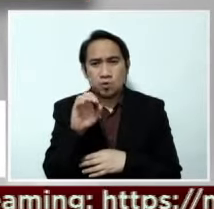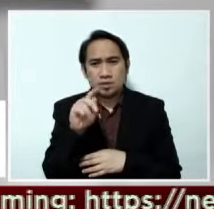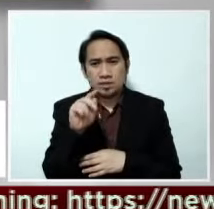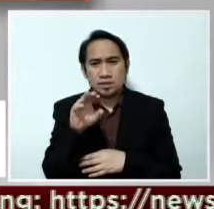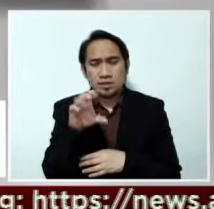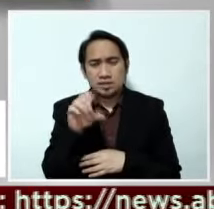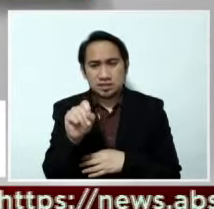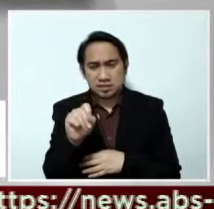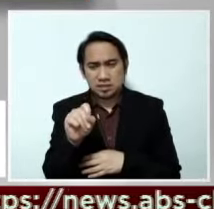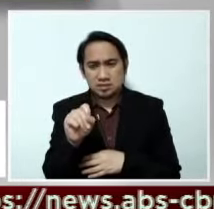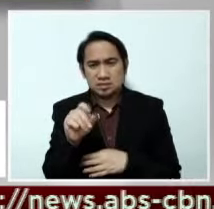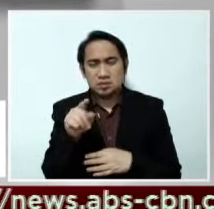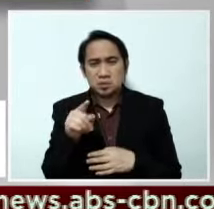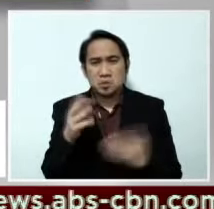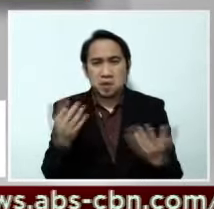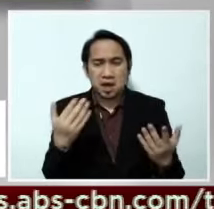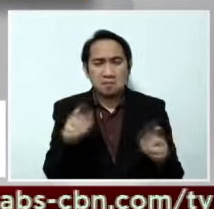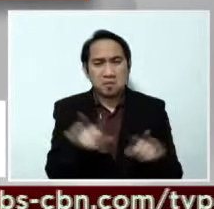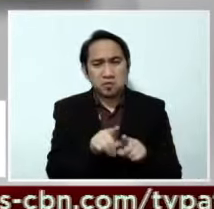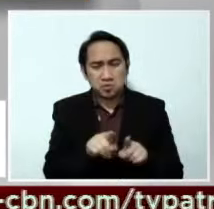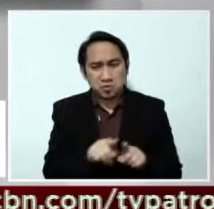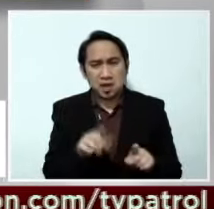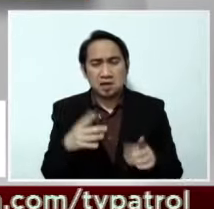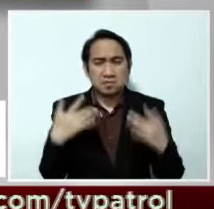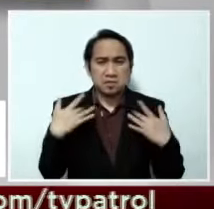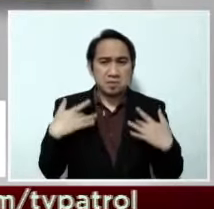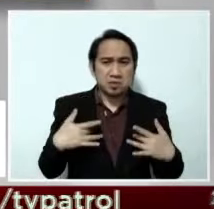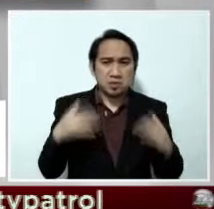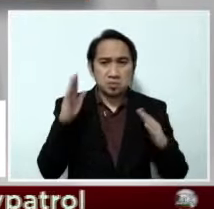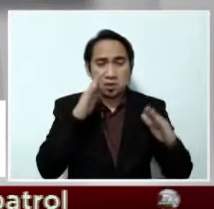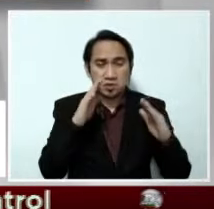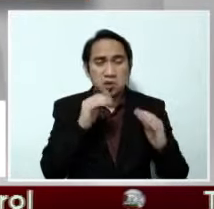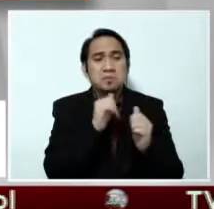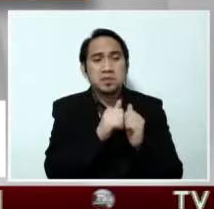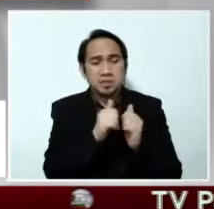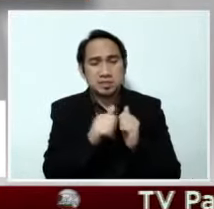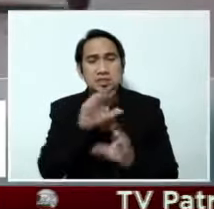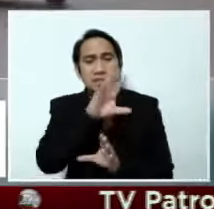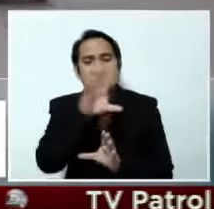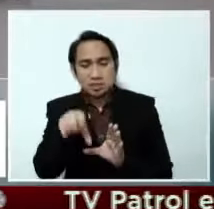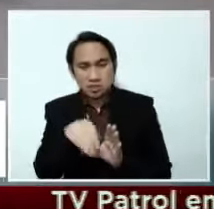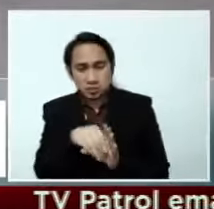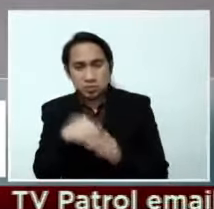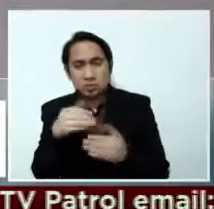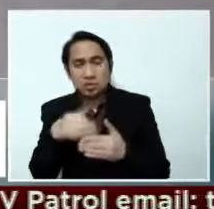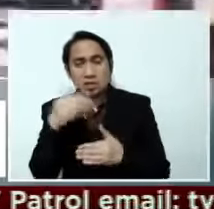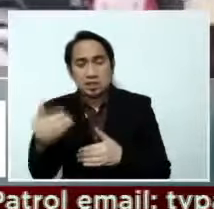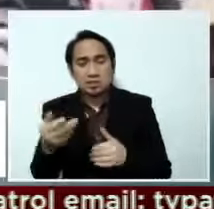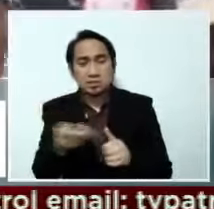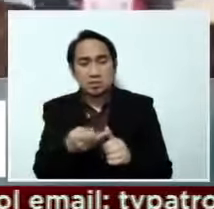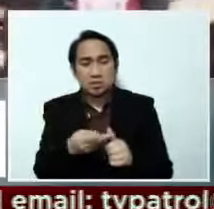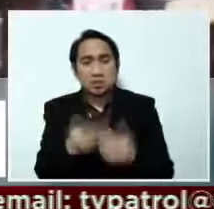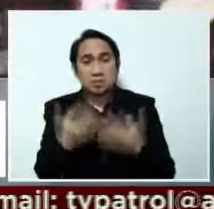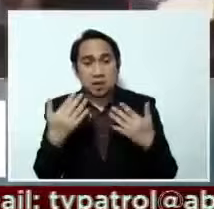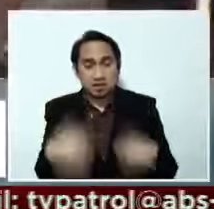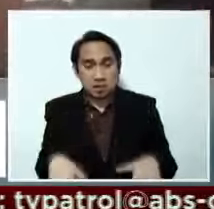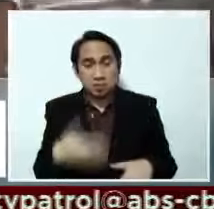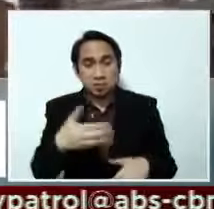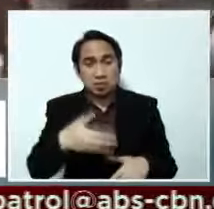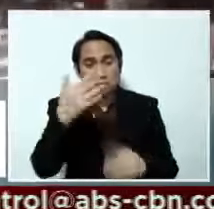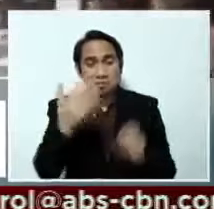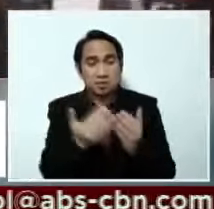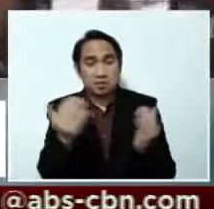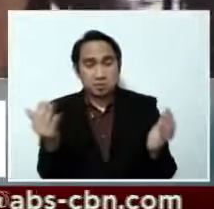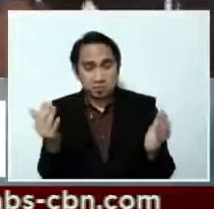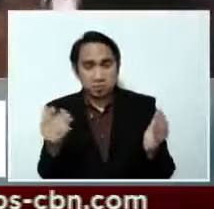na nagkaroon po ng depression si Mark. So ibig sabihin niyan, he's qualified for the next priority. After the frontliner, isusunod natin yung